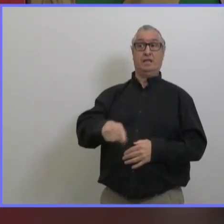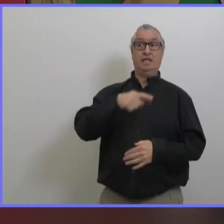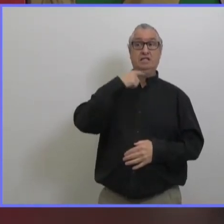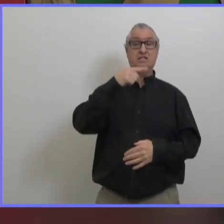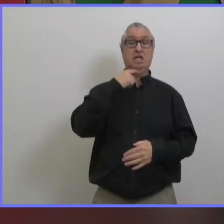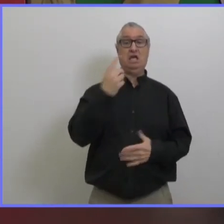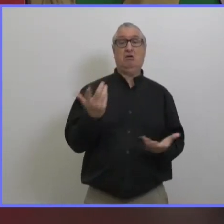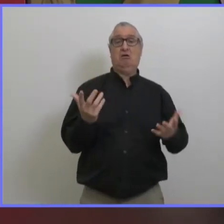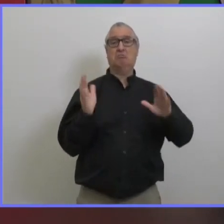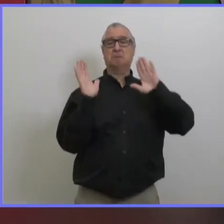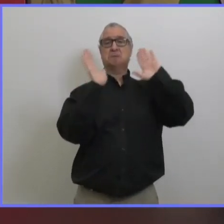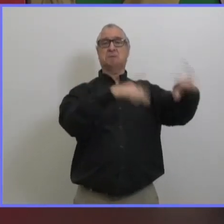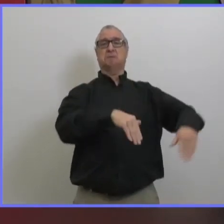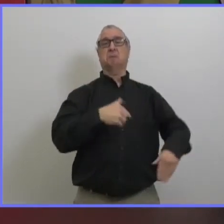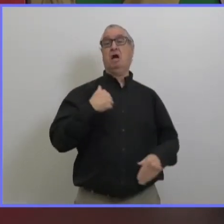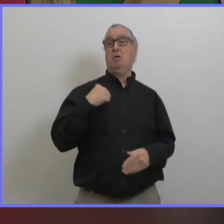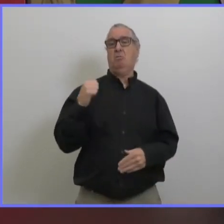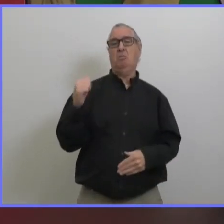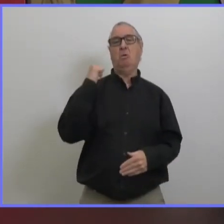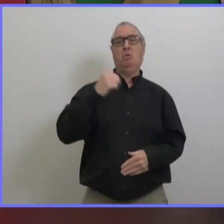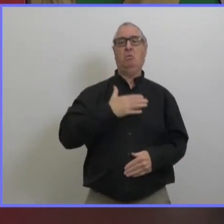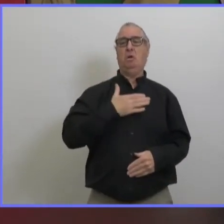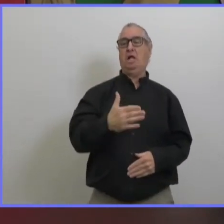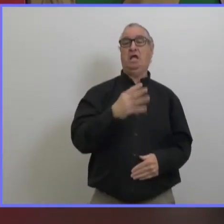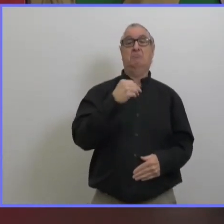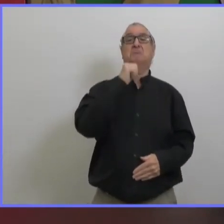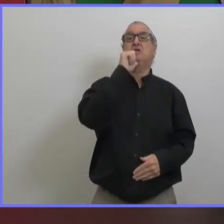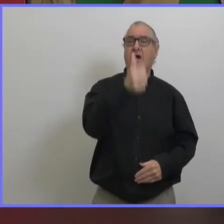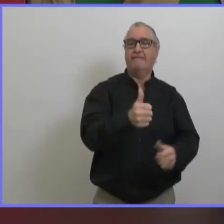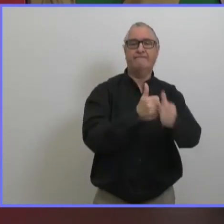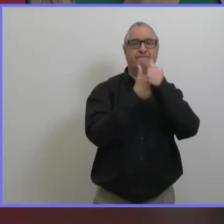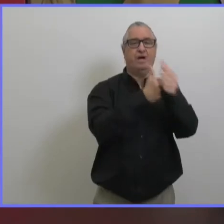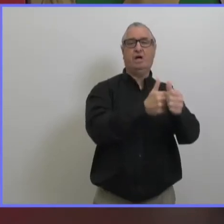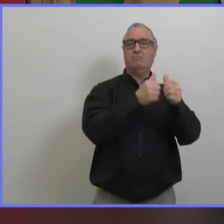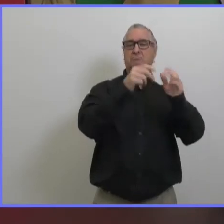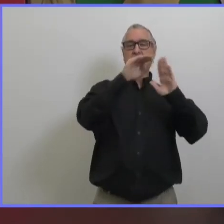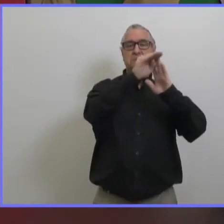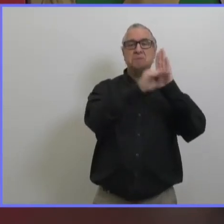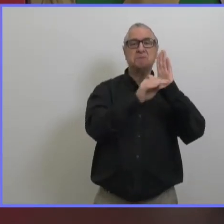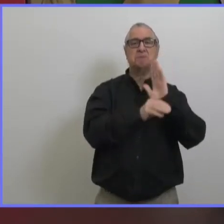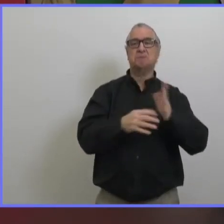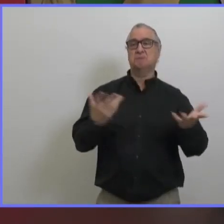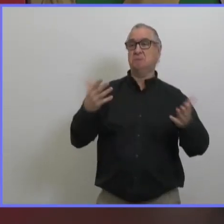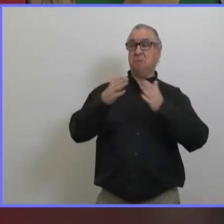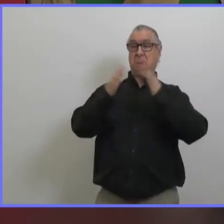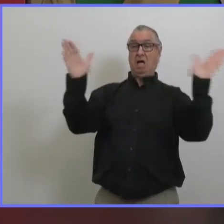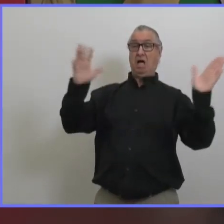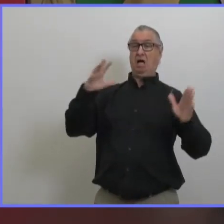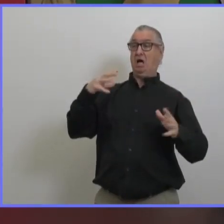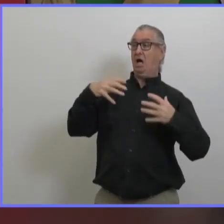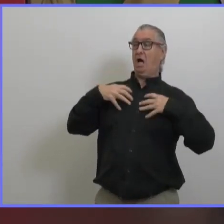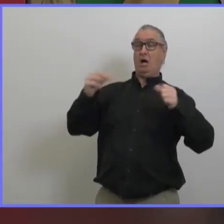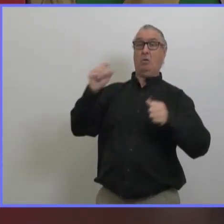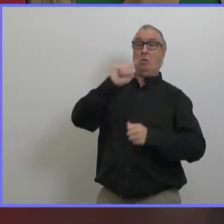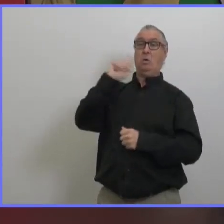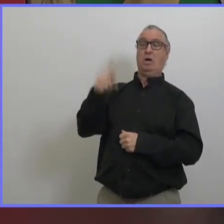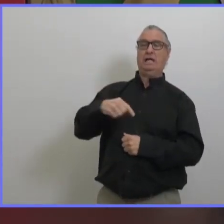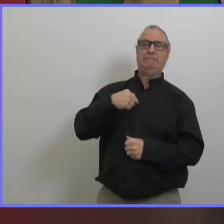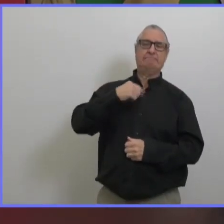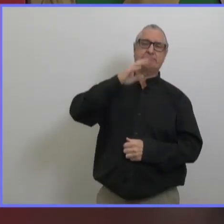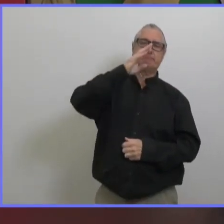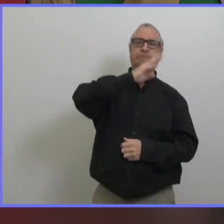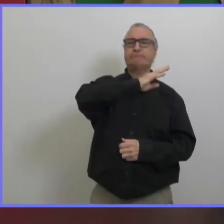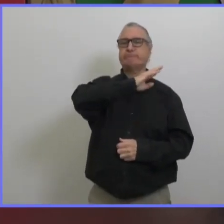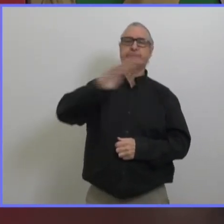continuer à suivre ça de près mais autrement il y a des mesures de santé publique qui sont en place à l'heure actuelle et qui vont